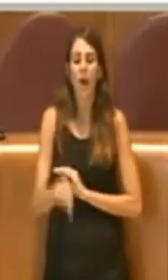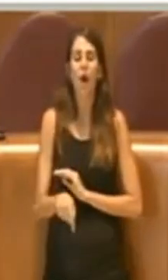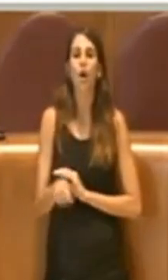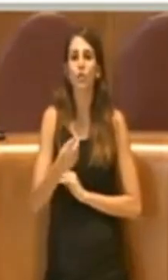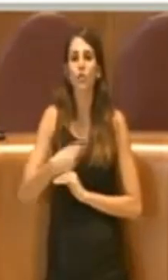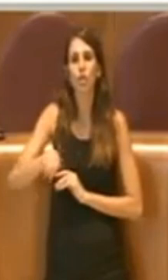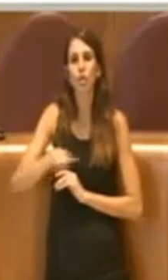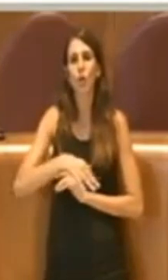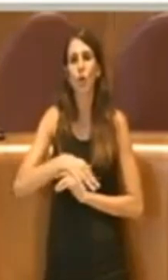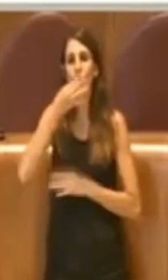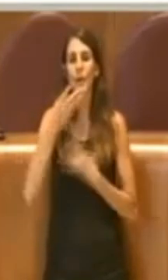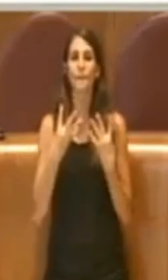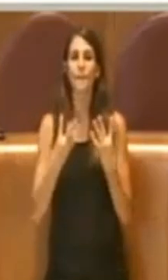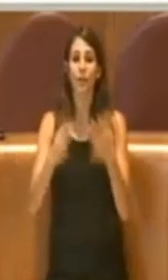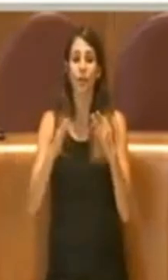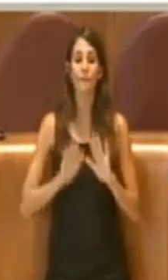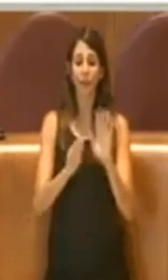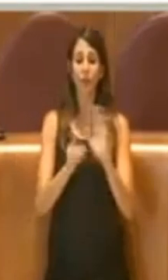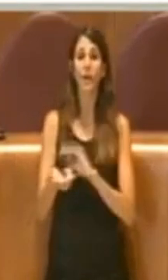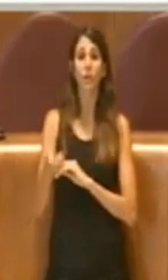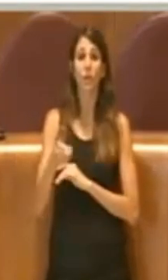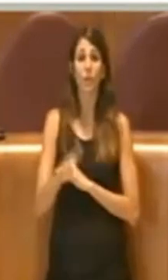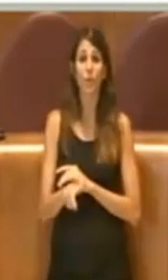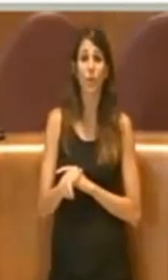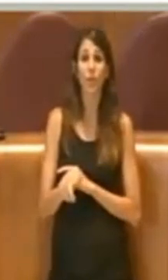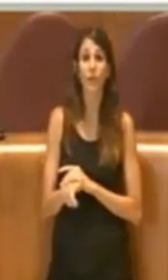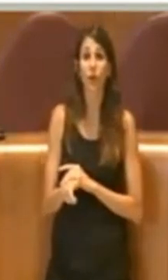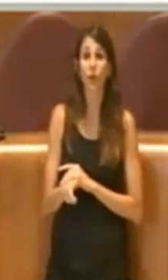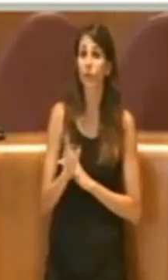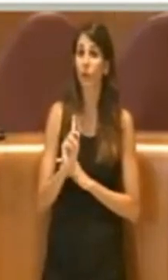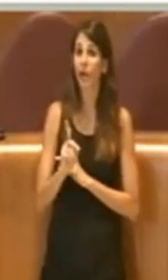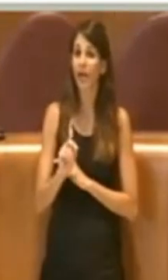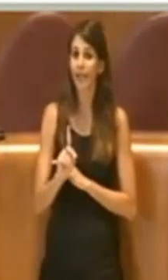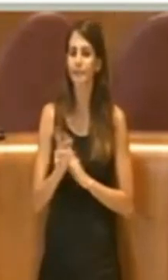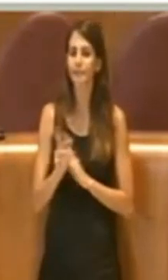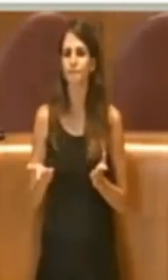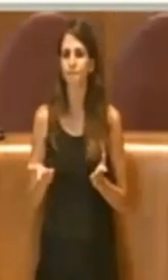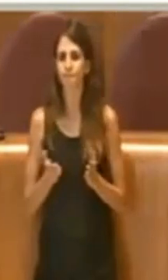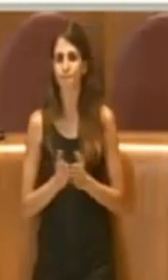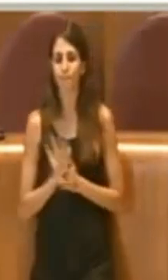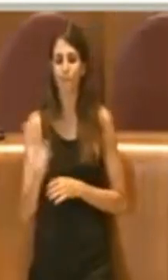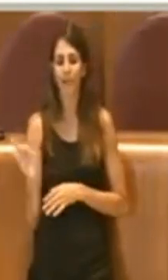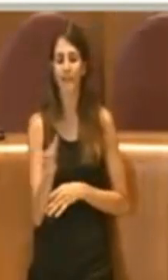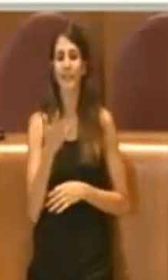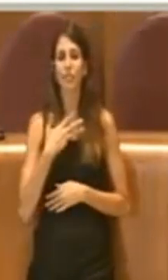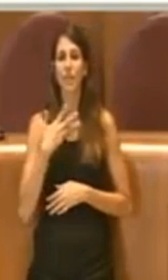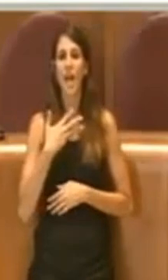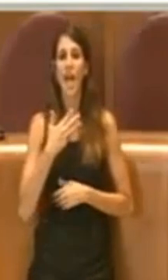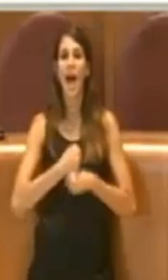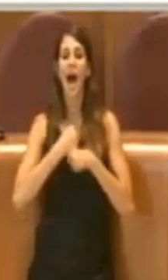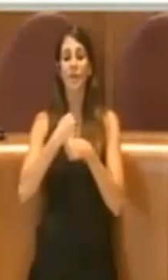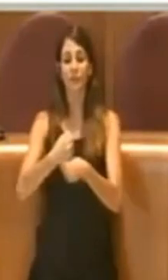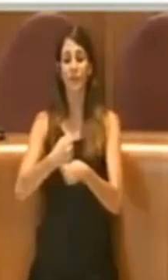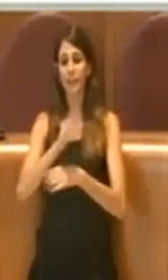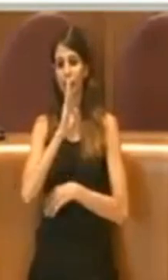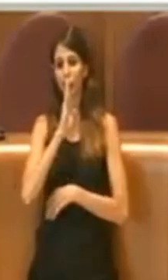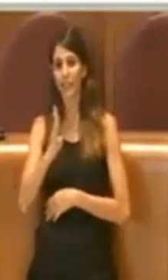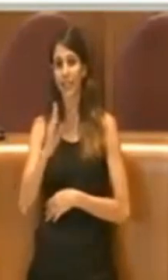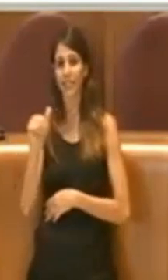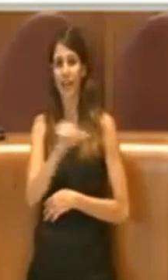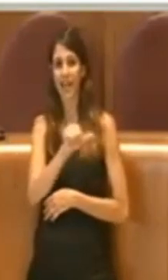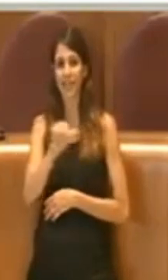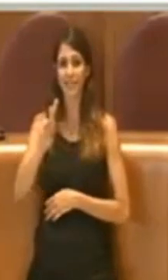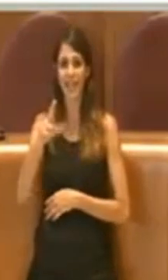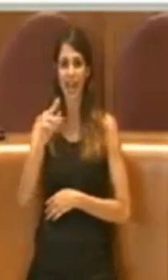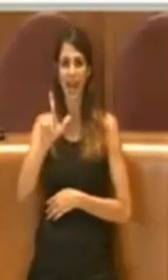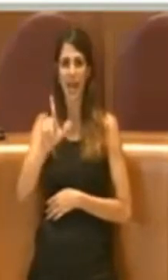avere un parco abbandonato parte da lì, quando vengono fatti degli affidamenti diretti poi a delle SRL, che per carità